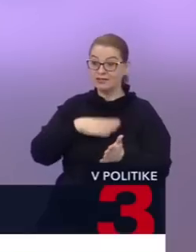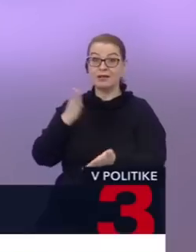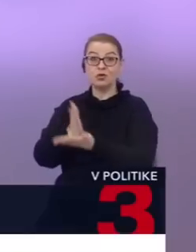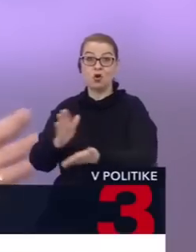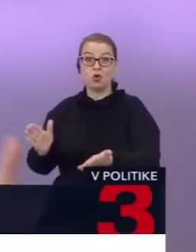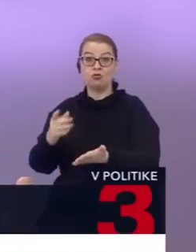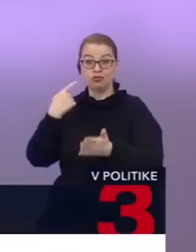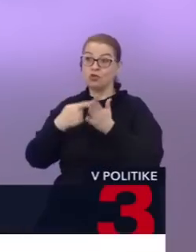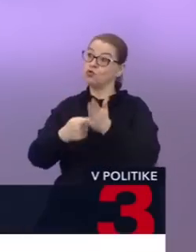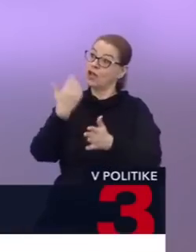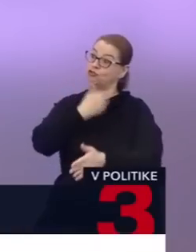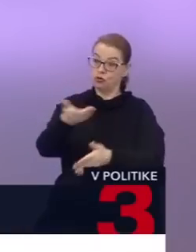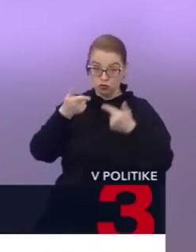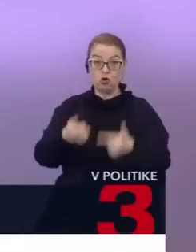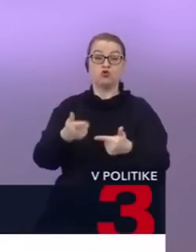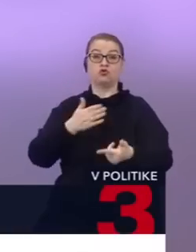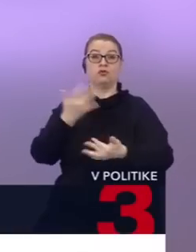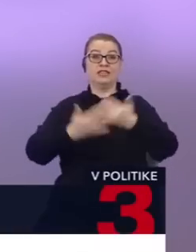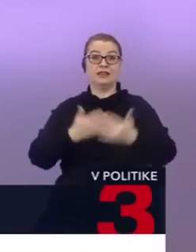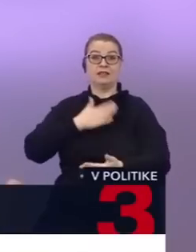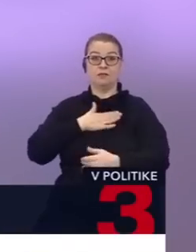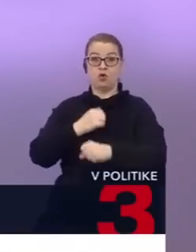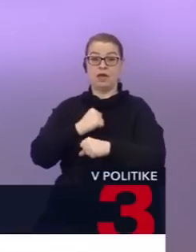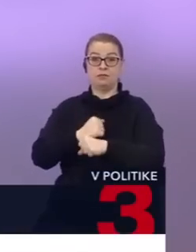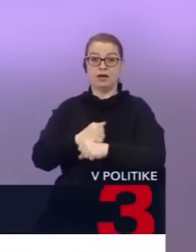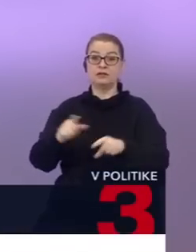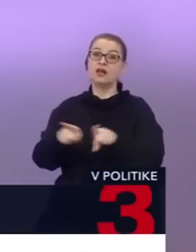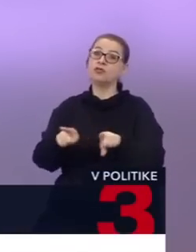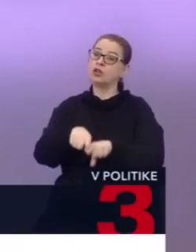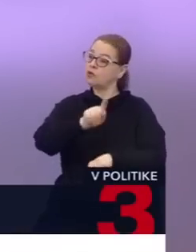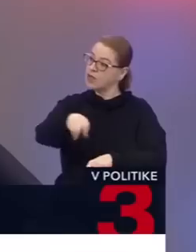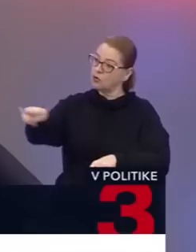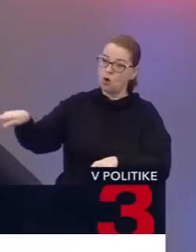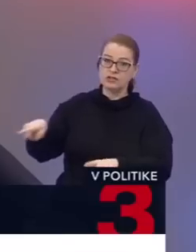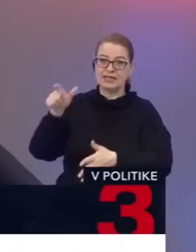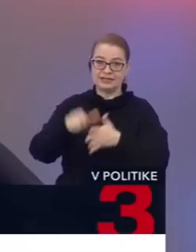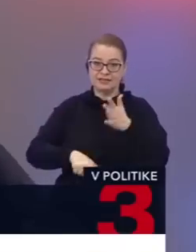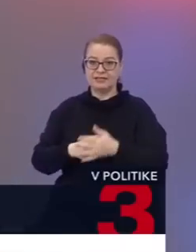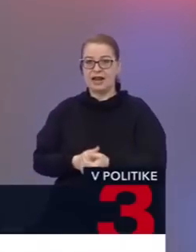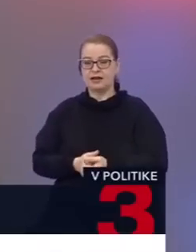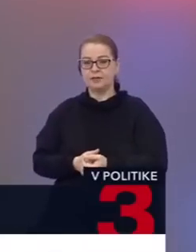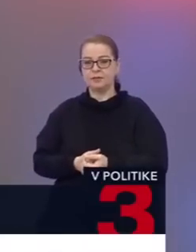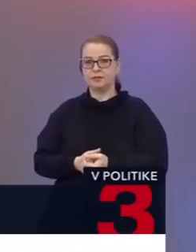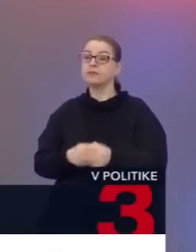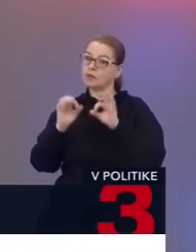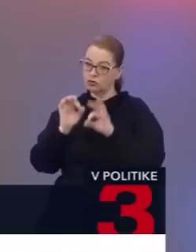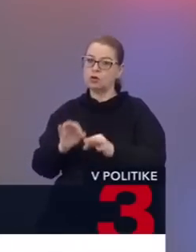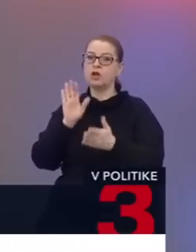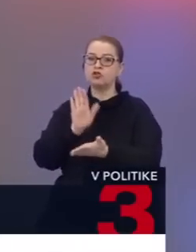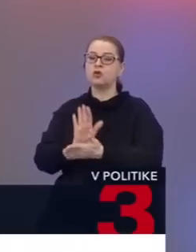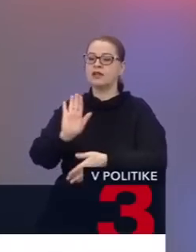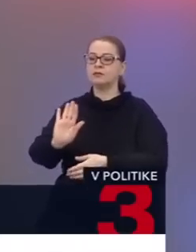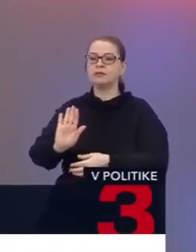som mohol ľuďom ukázať, že toto sú výsledky. A v iných stranách si myslím, že to je viac menej podobné. Zostaňme pri vás, keďže sa pomaly budeme